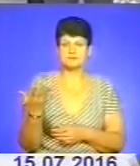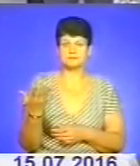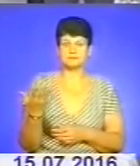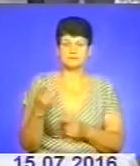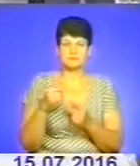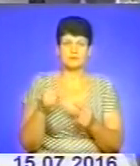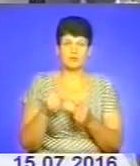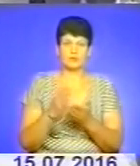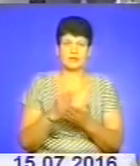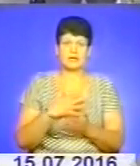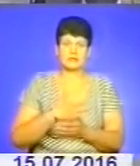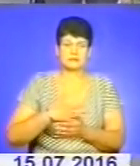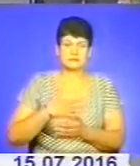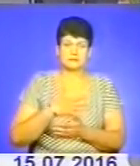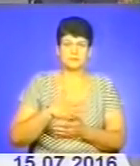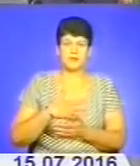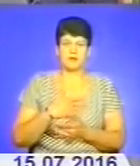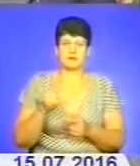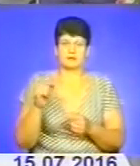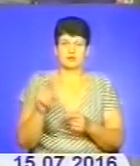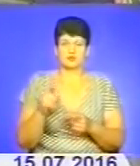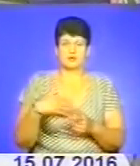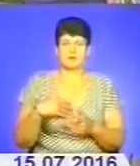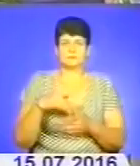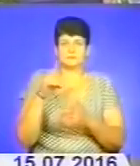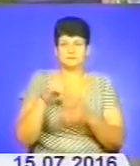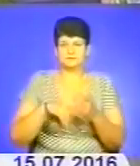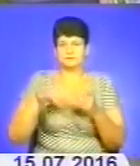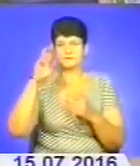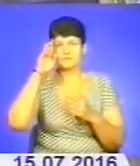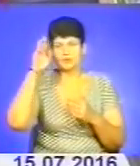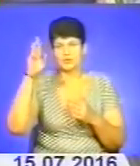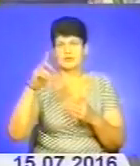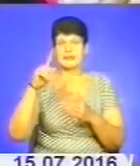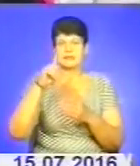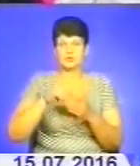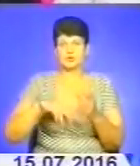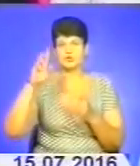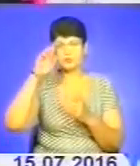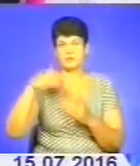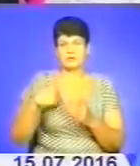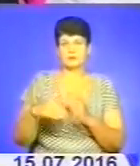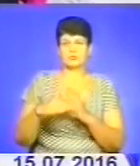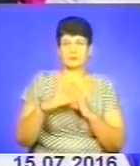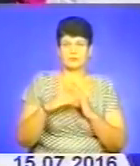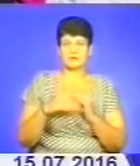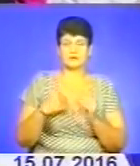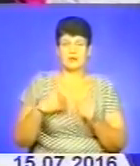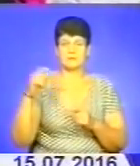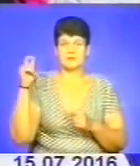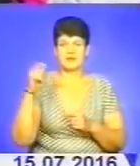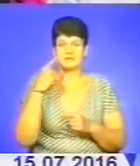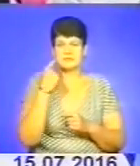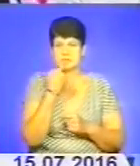є певне хвилювання, але то, що я покладаюся все-таки на Бога, я сподіваюся, що Бог мені поможе. Я Олексо Конський, я приїхав з